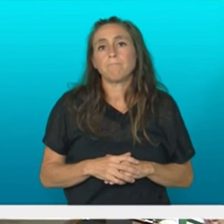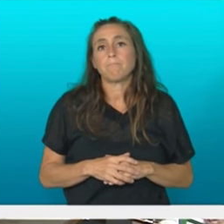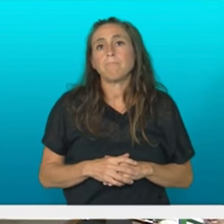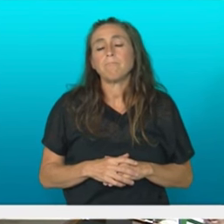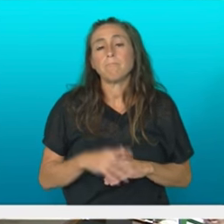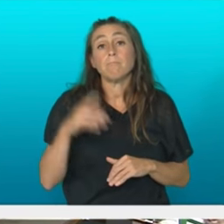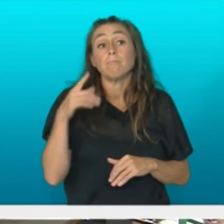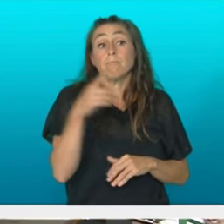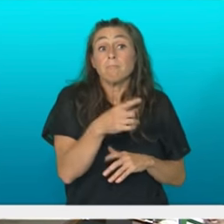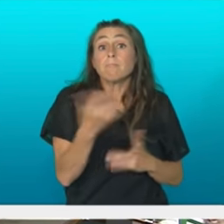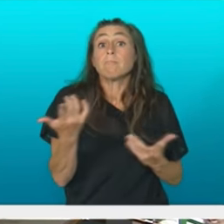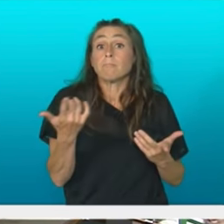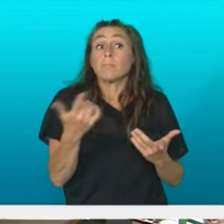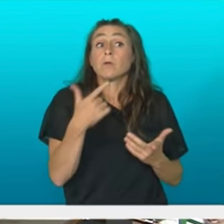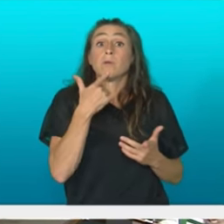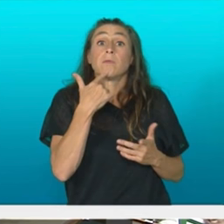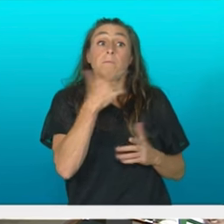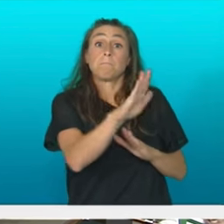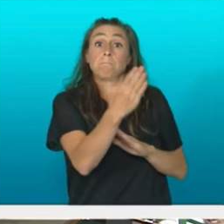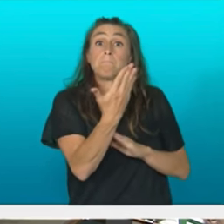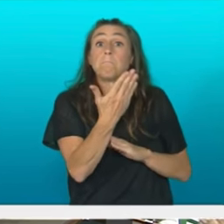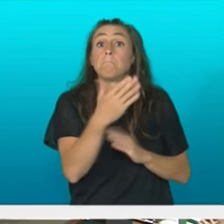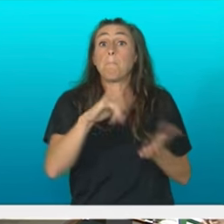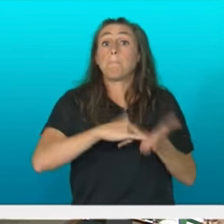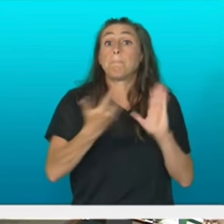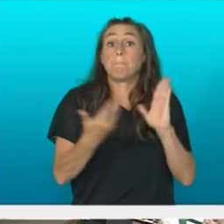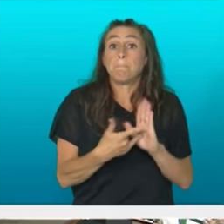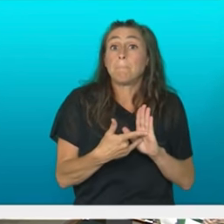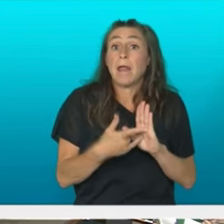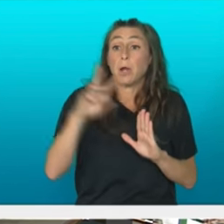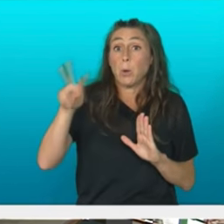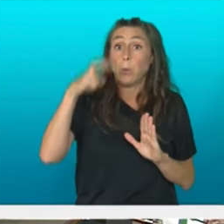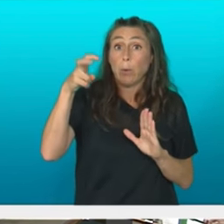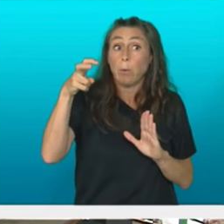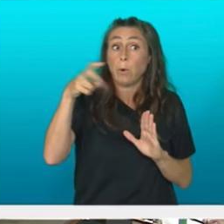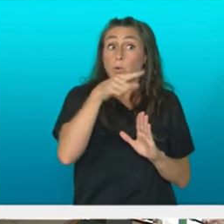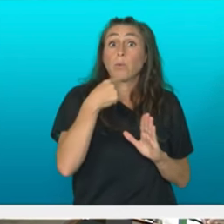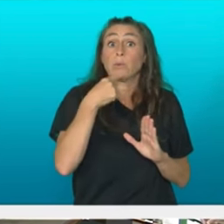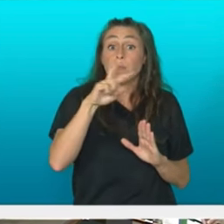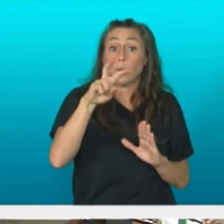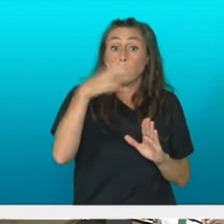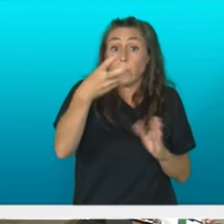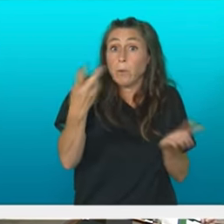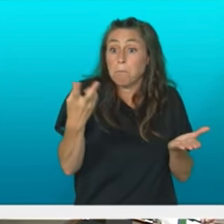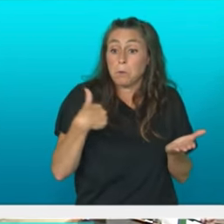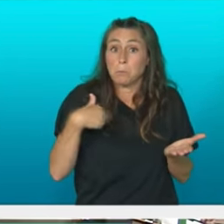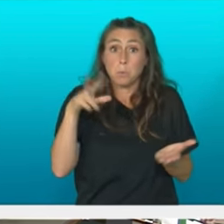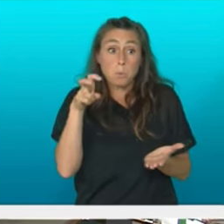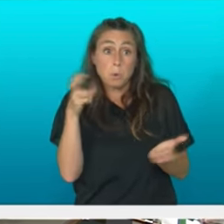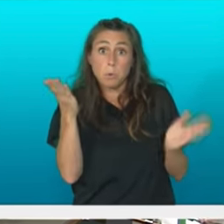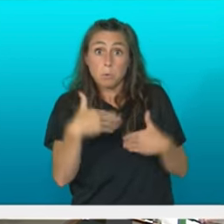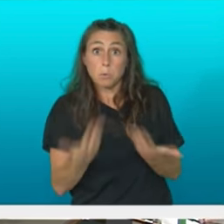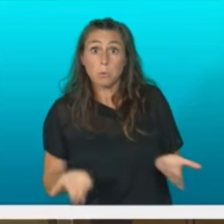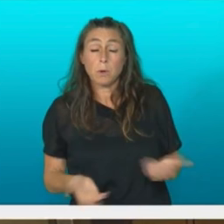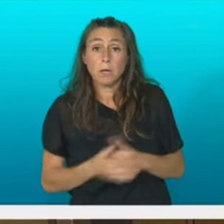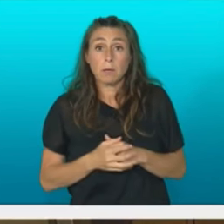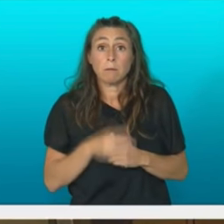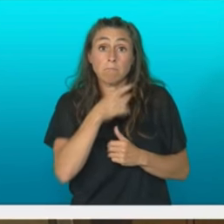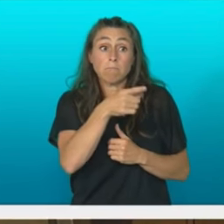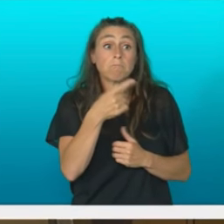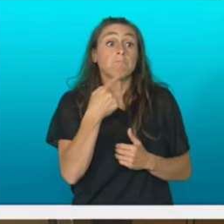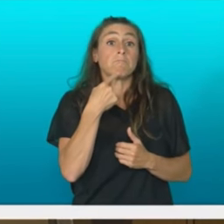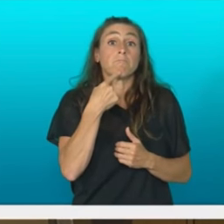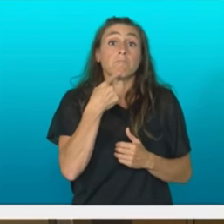duzu, baina berpiztu plana aurkeztu diguzu eta horrek ez du ezer berritzailerik. Arlo ekonomikoan zuen proposamena